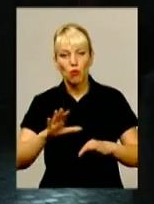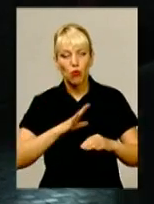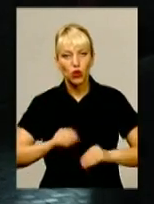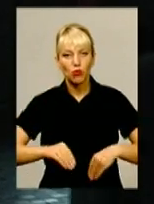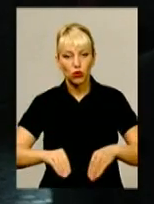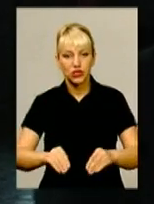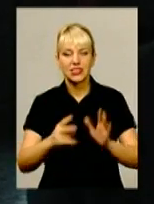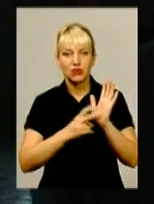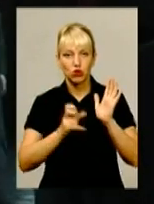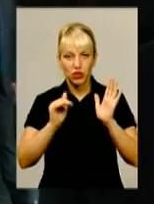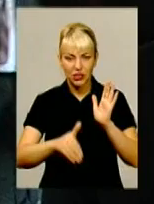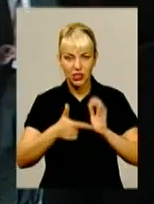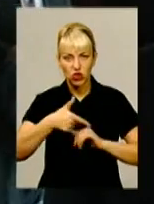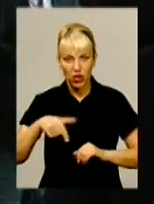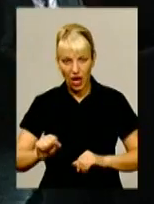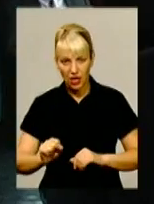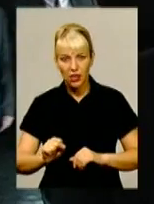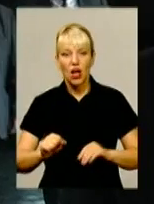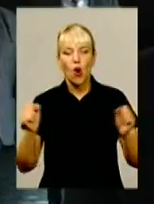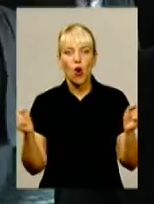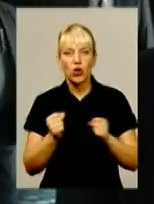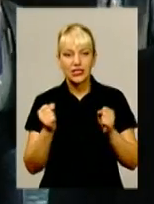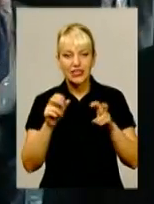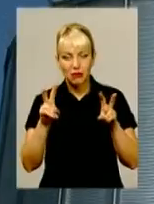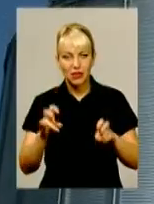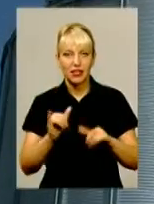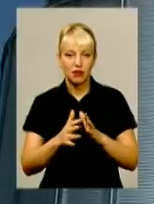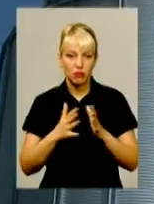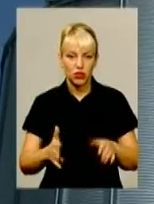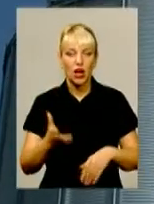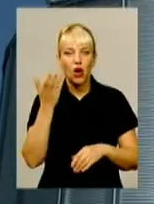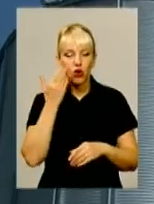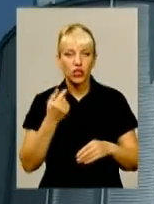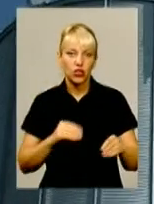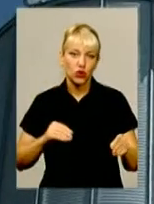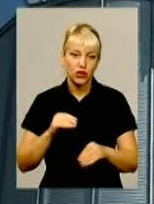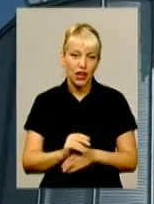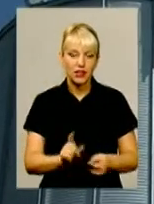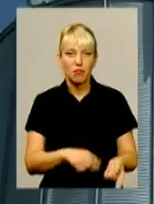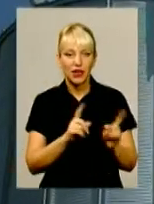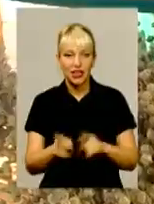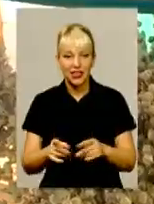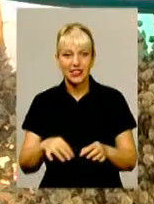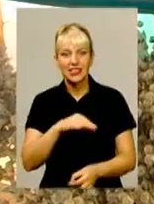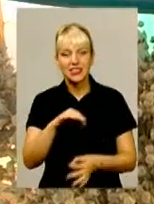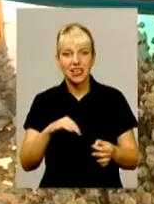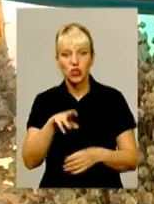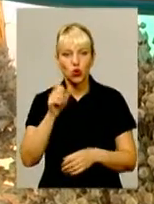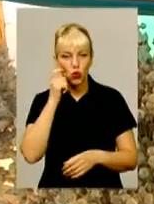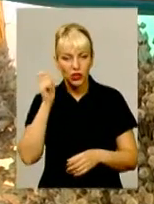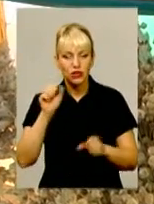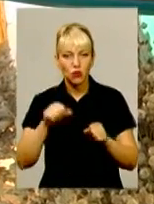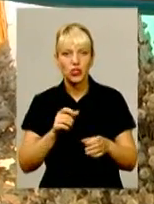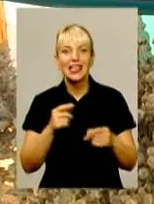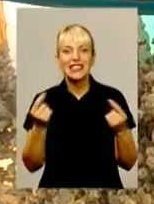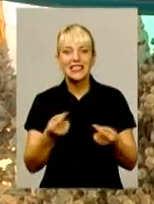майже на 700 тисяч гектарів озимини більше. Коли до цього додати перехідні залишки, то Україна зможе зерно ще